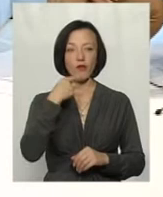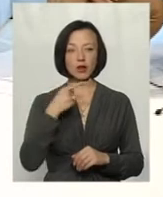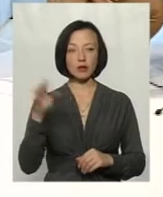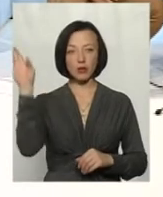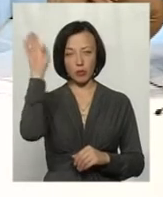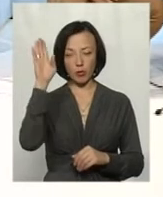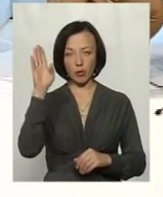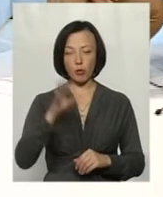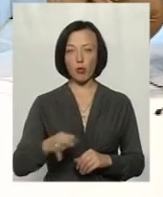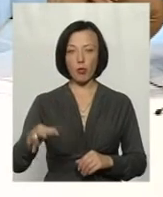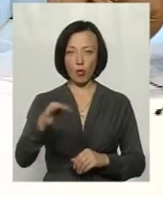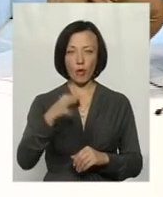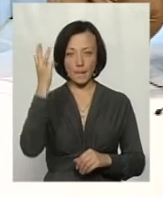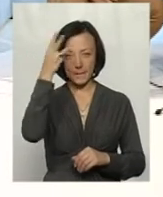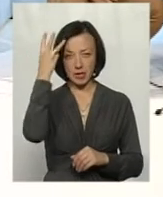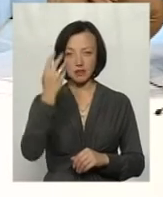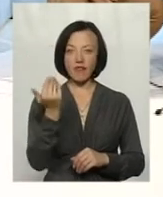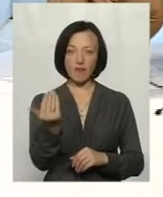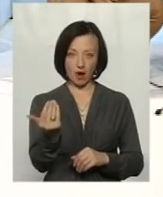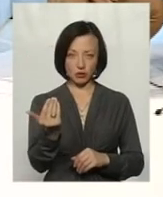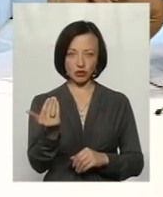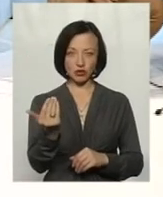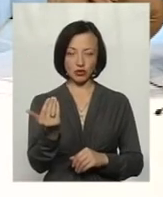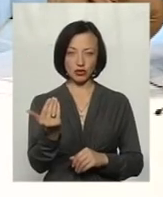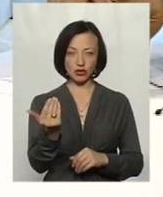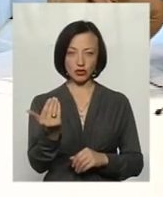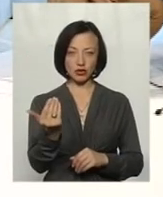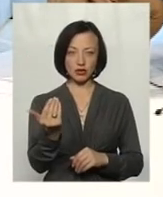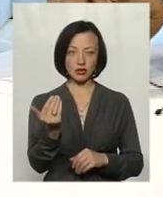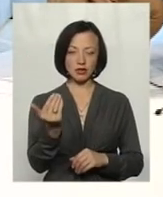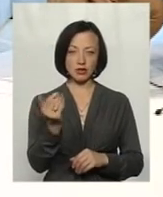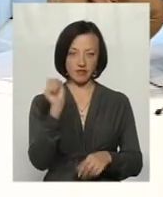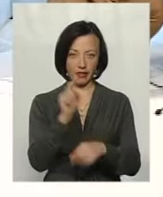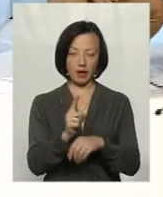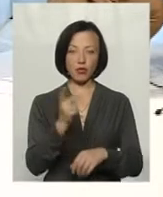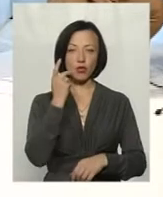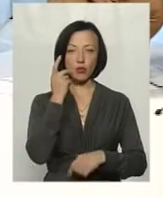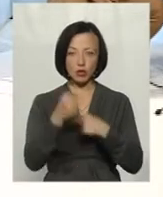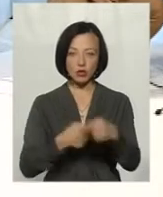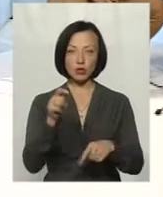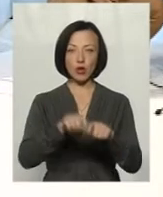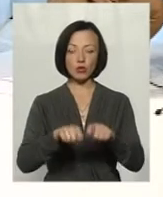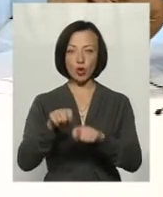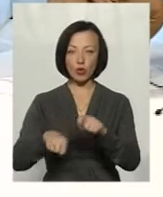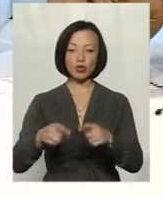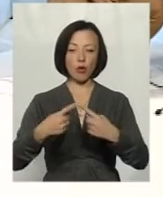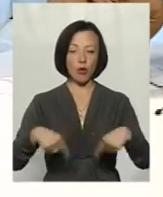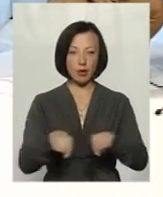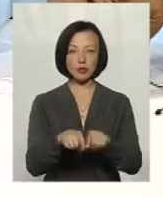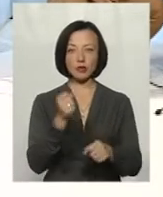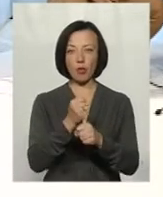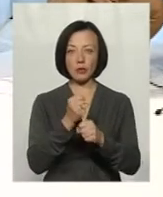про обласний центр, це ваша прерогатива. В вас постійно контролюючі органи роблять